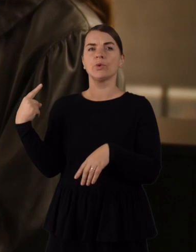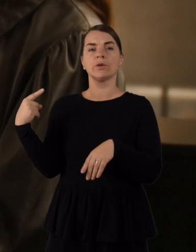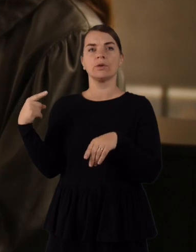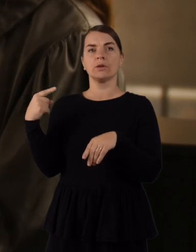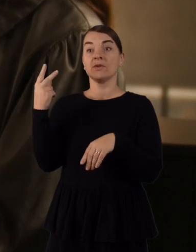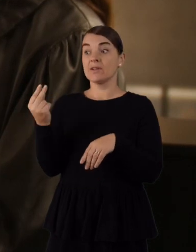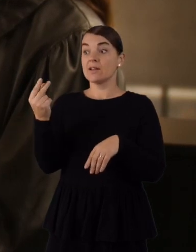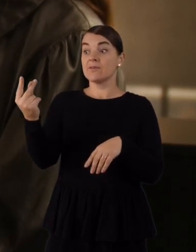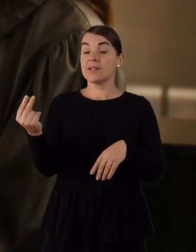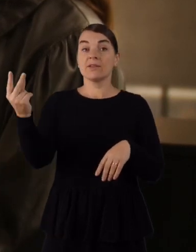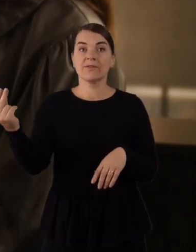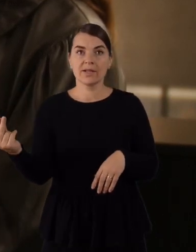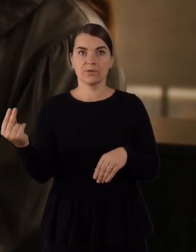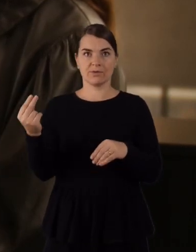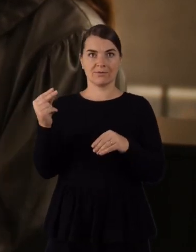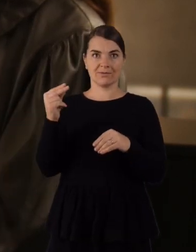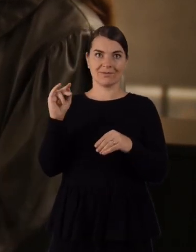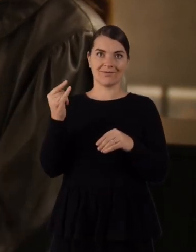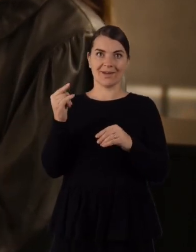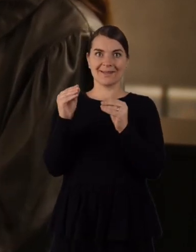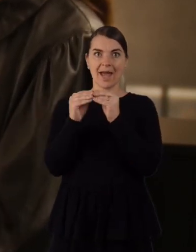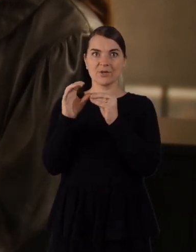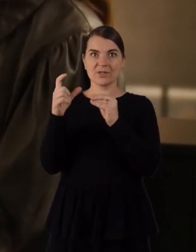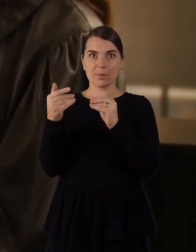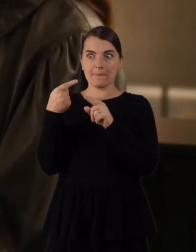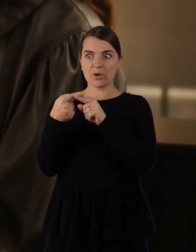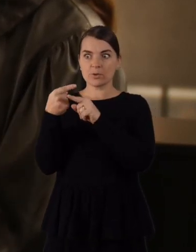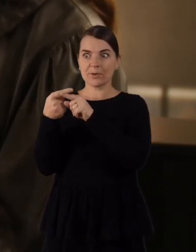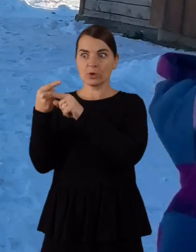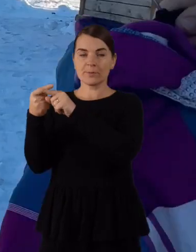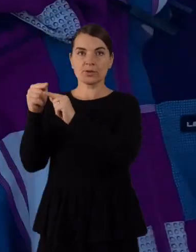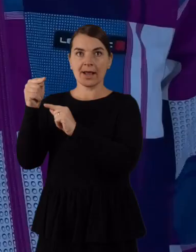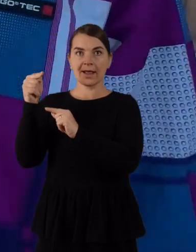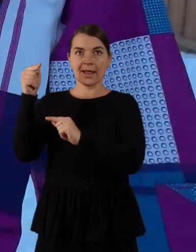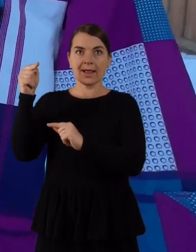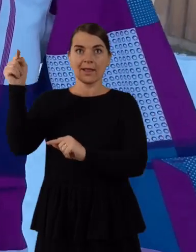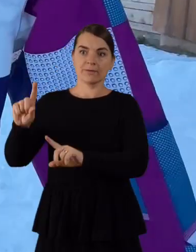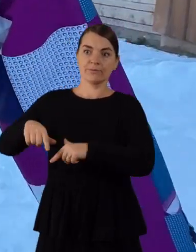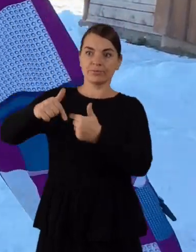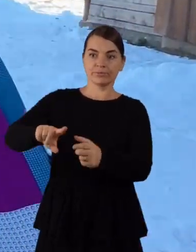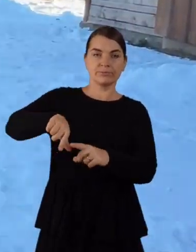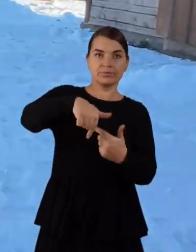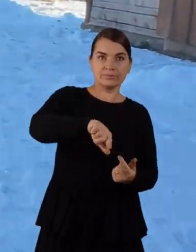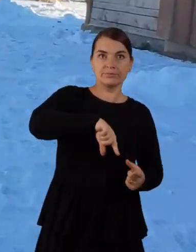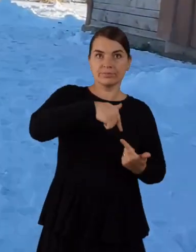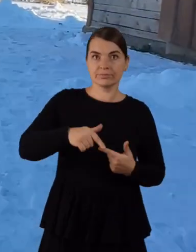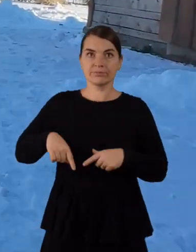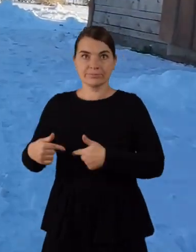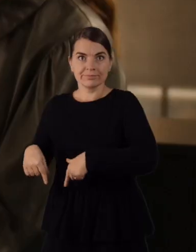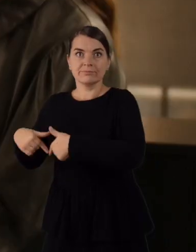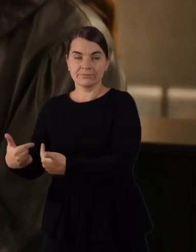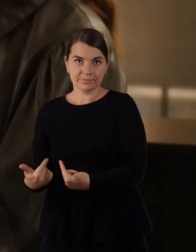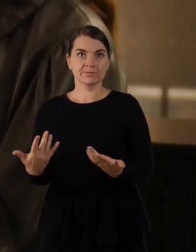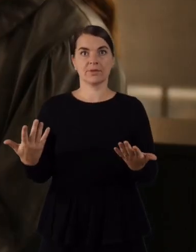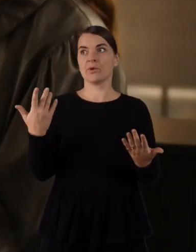auga, kas ten, kas dvi dienos tas vaikas pailgėja po dešimt centimetrų. Tai va, baigiasi rūbeliai, ji nebetinka, jos atiduoti kitam vaikui ir taip pat